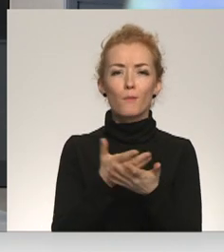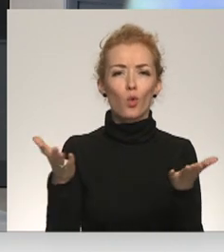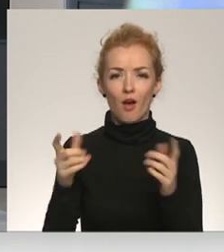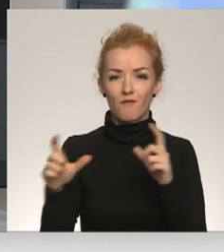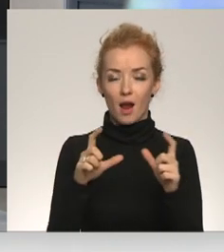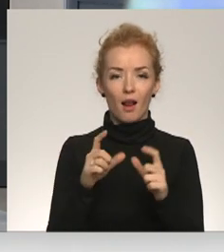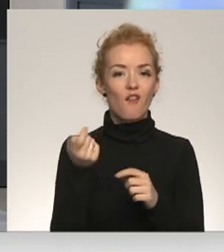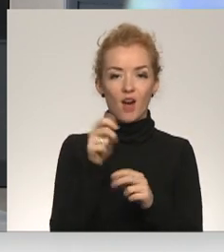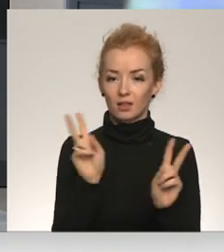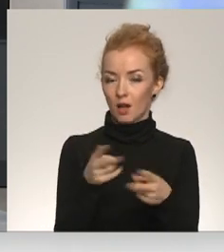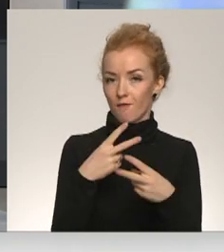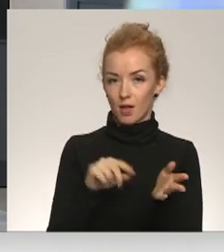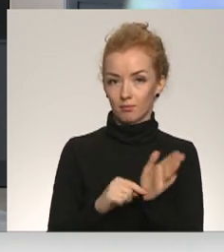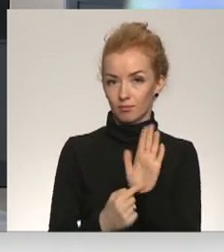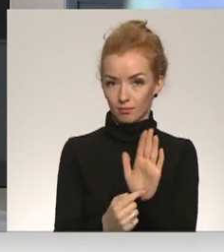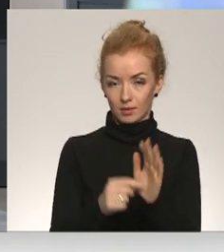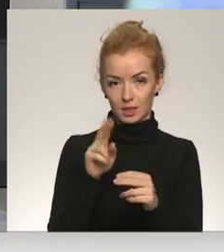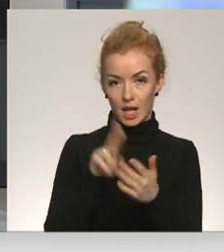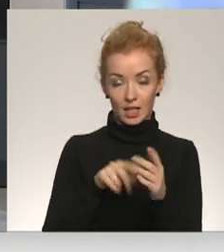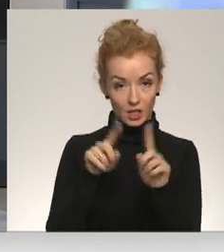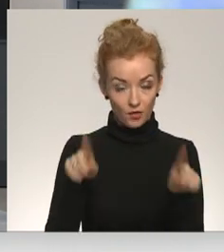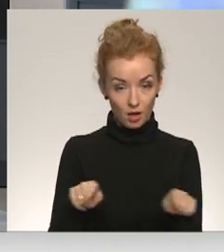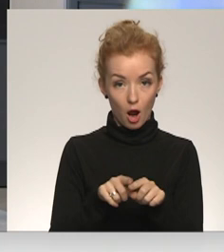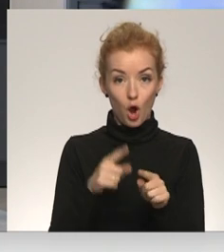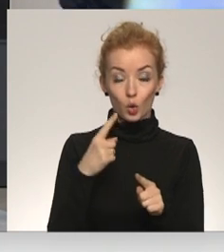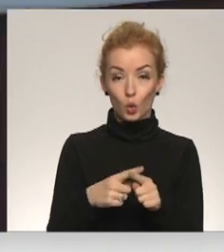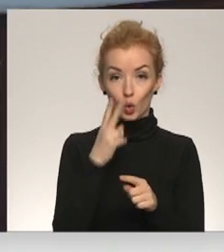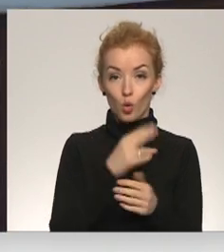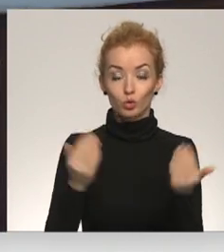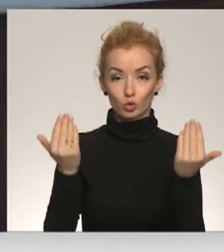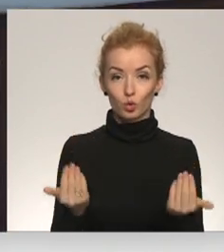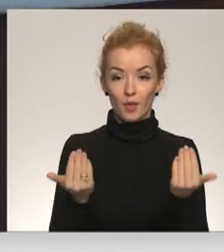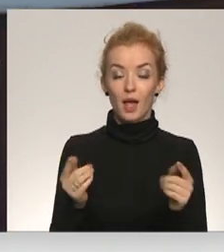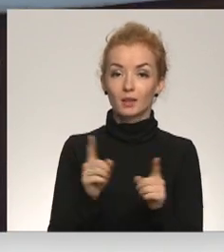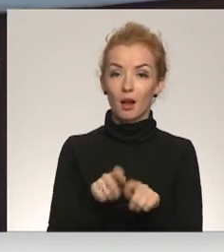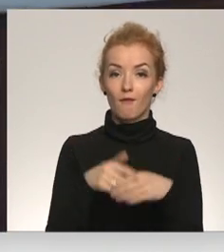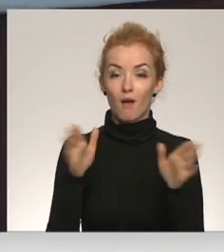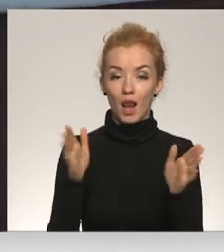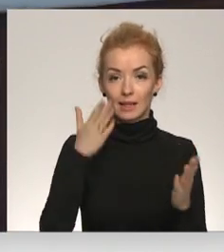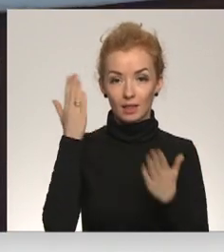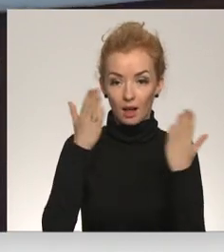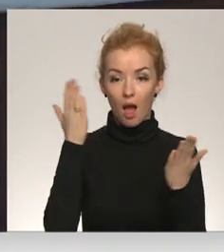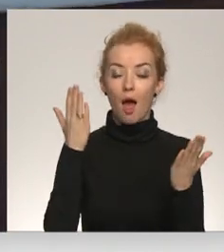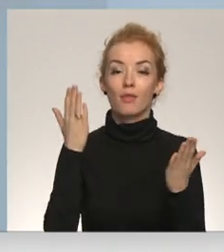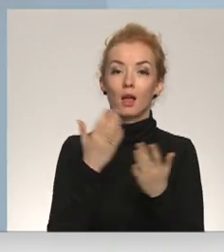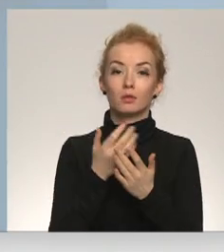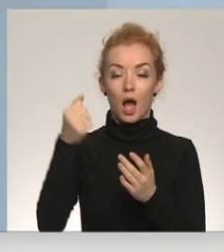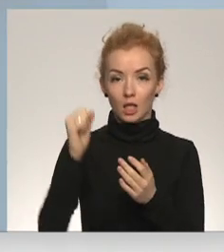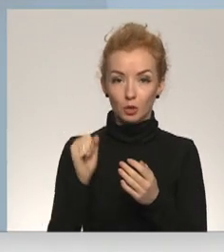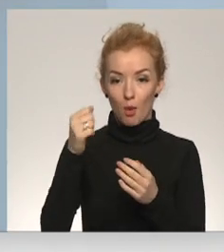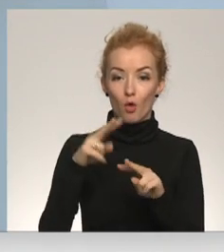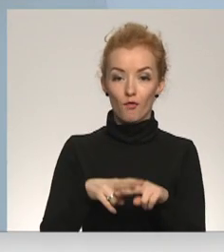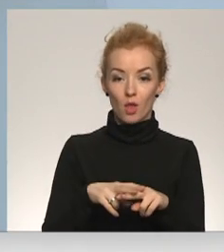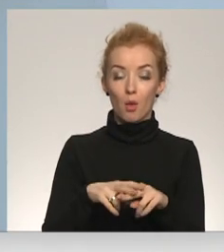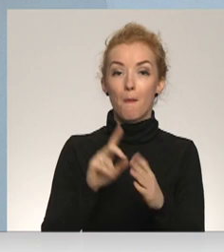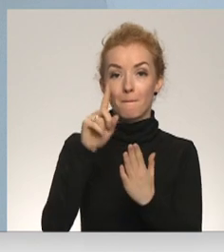vairs nav jāuzrada Covid-19 certifikāts. No šodienas darbu atsāk izklaides, atrakciju un azartu spēļu vietas, prasīja